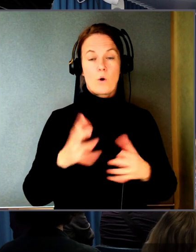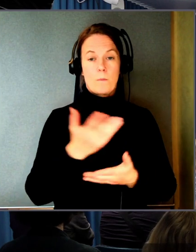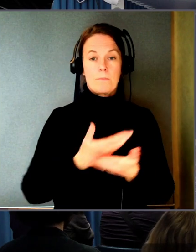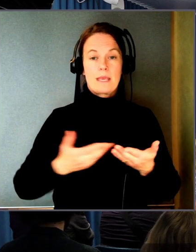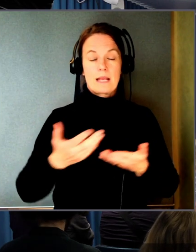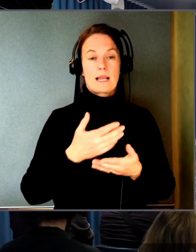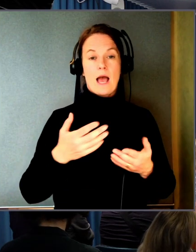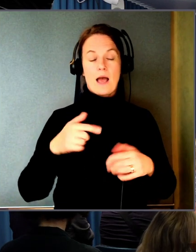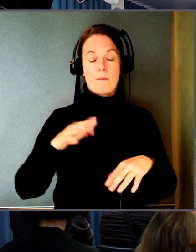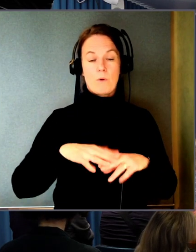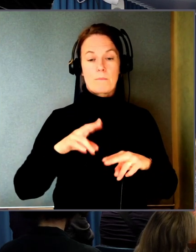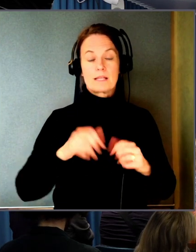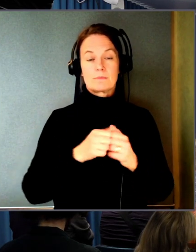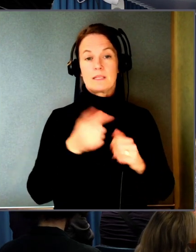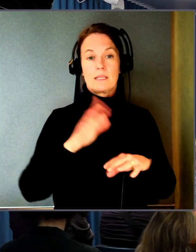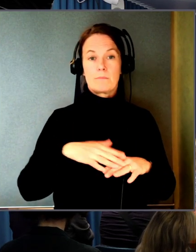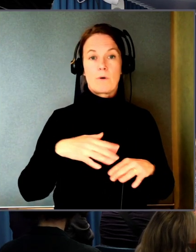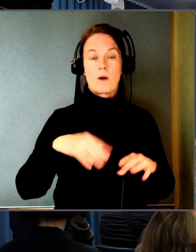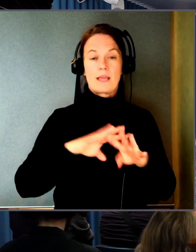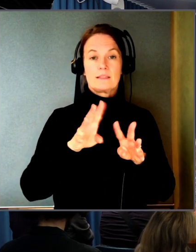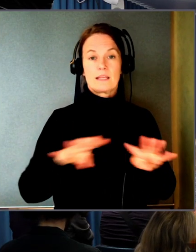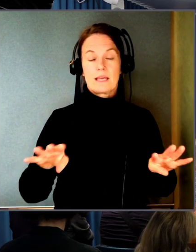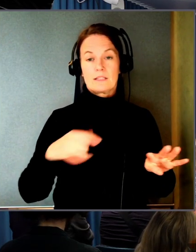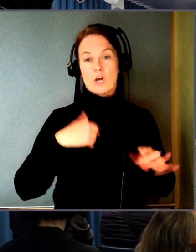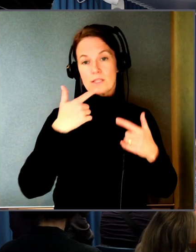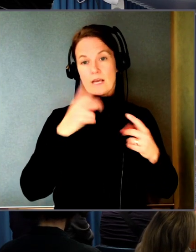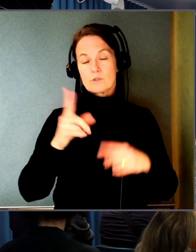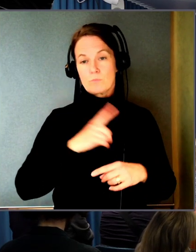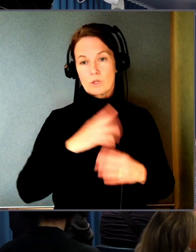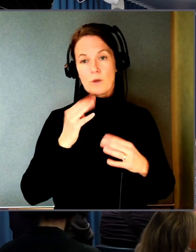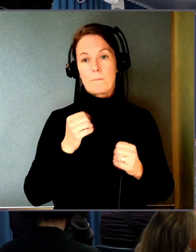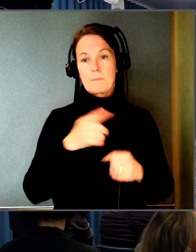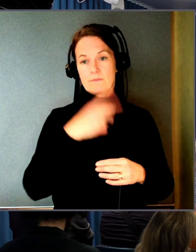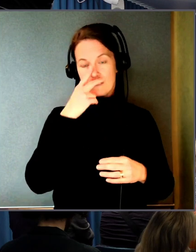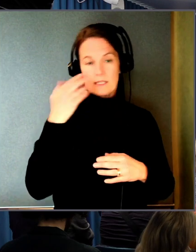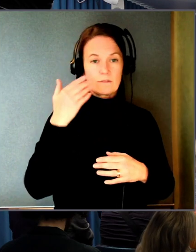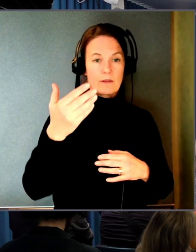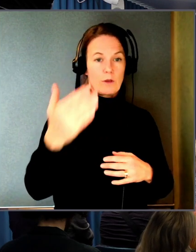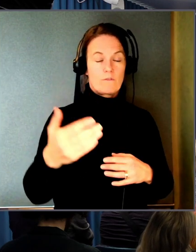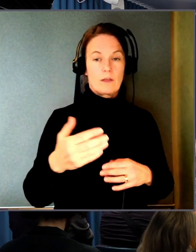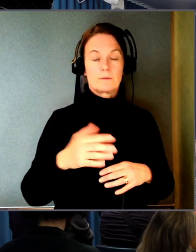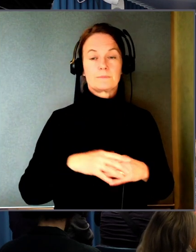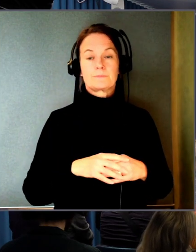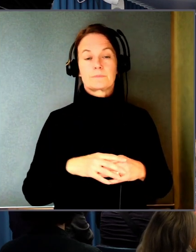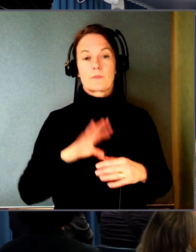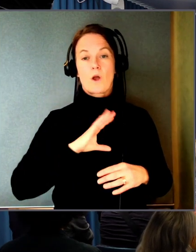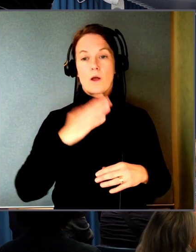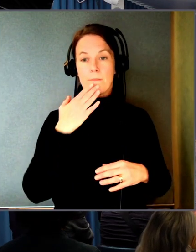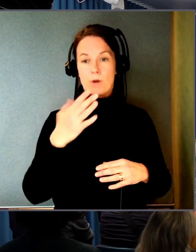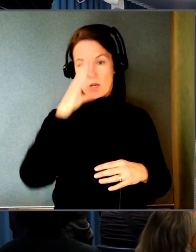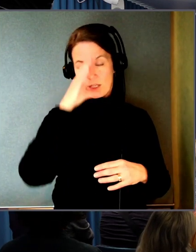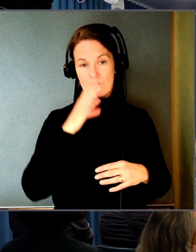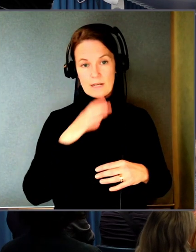nätet. Jag tackar så mycket. Hoppas vi ses online eller på ett kommande event. Och ha en bra kväll.